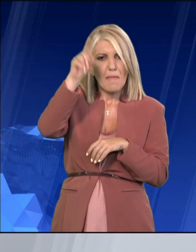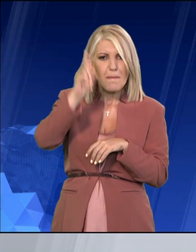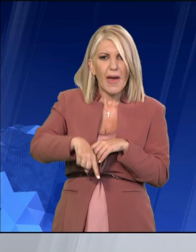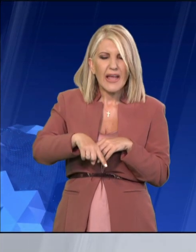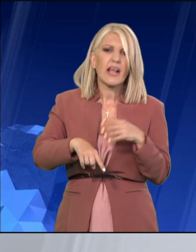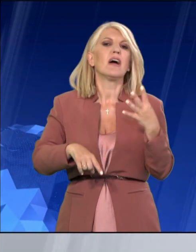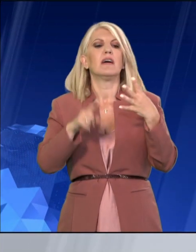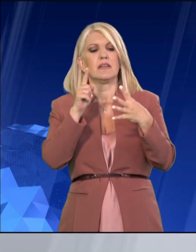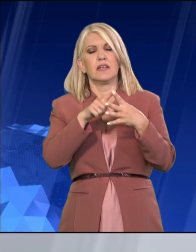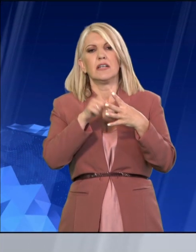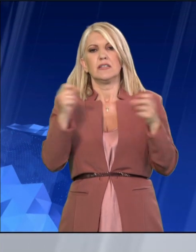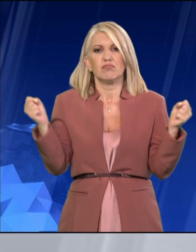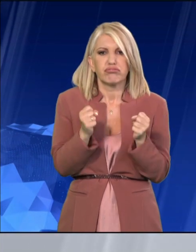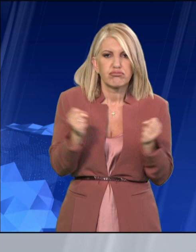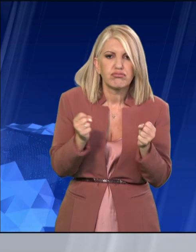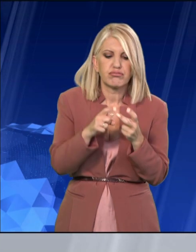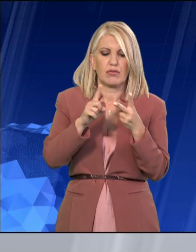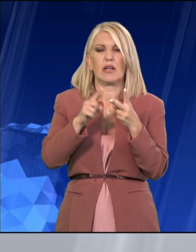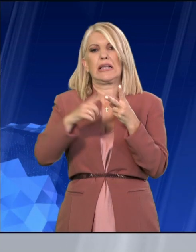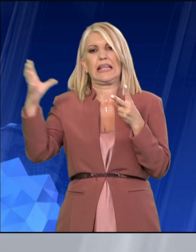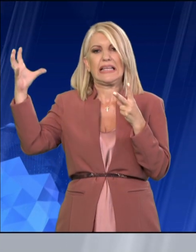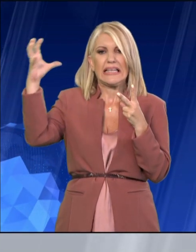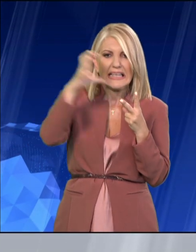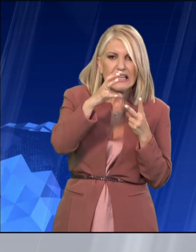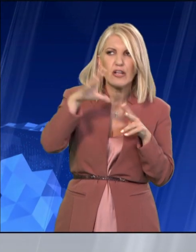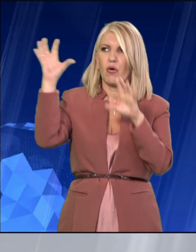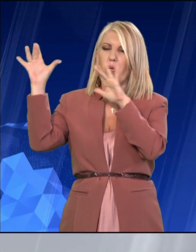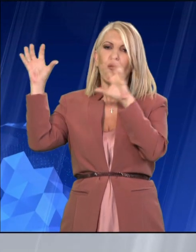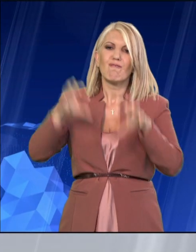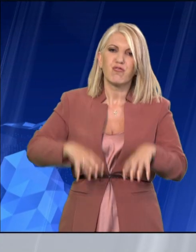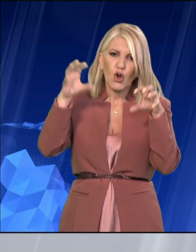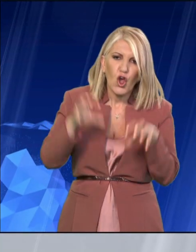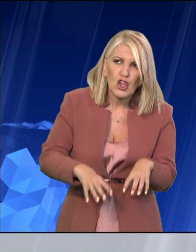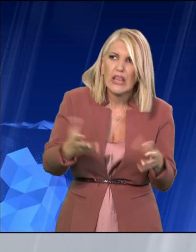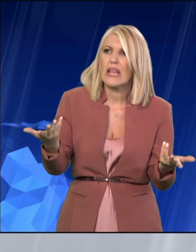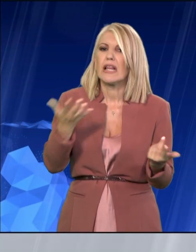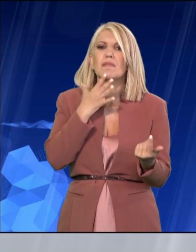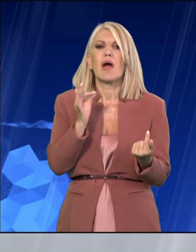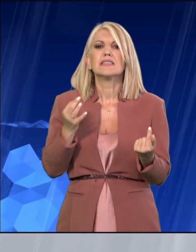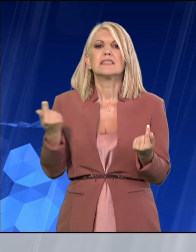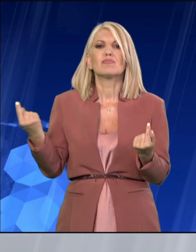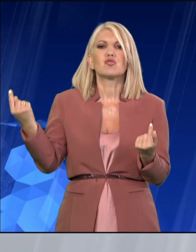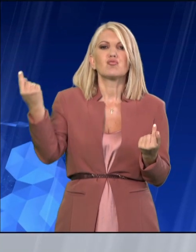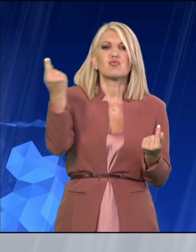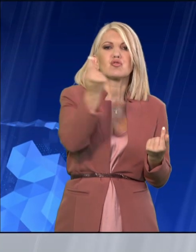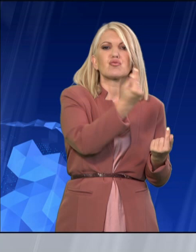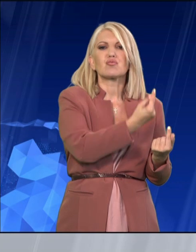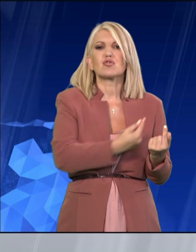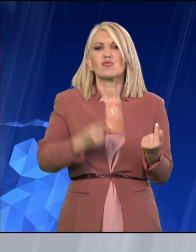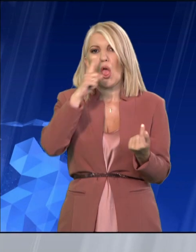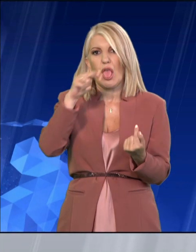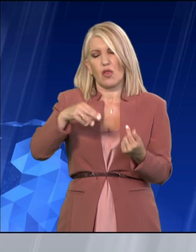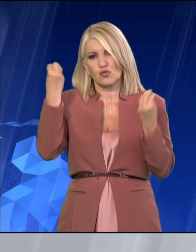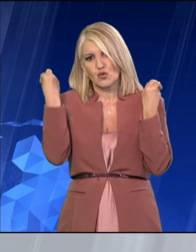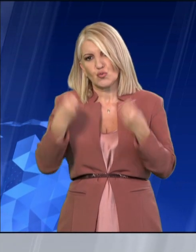τέσσερις εποχές ουσιαστικά. Είχαμε ηλιοφάνεια, συννεφιά, βροχοπτώσεις. Συνδέεται ο καύσωνας με